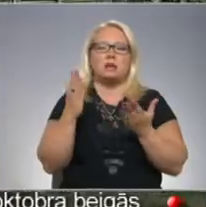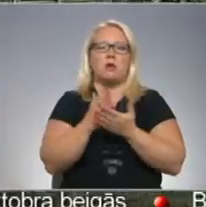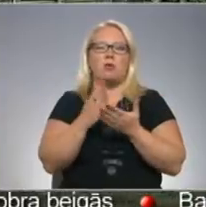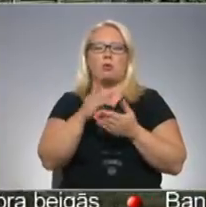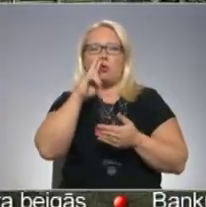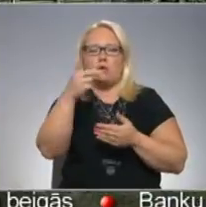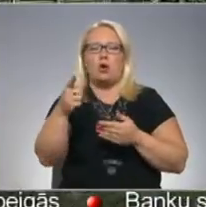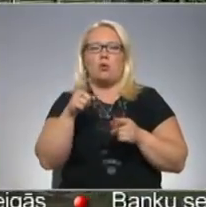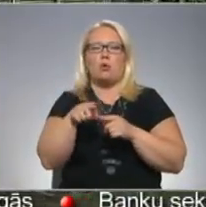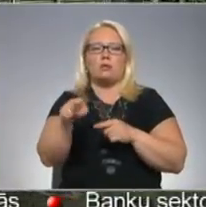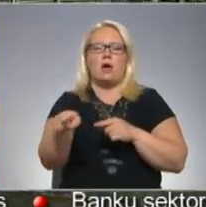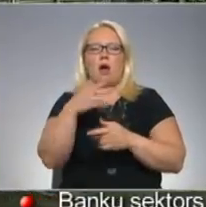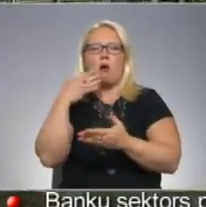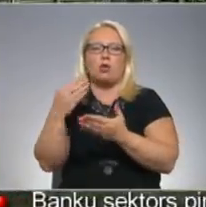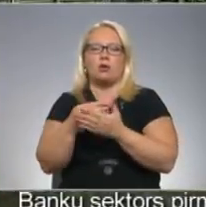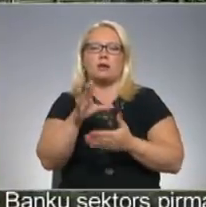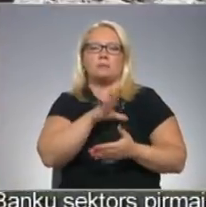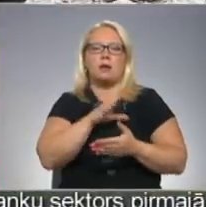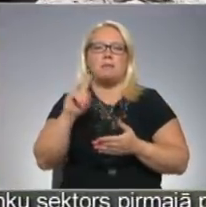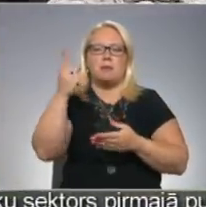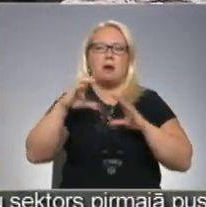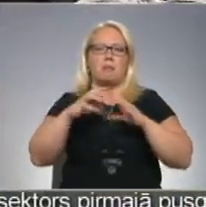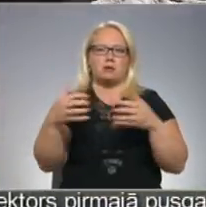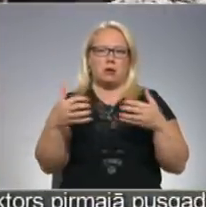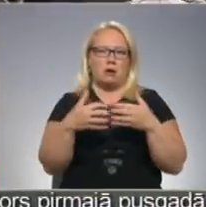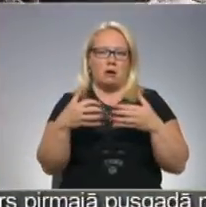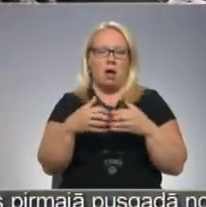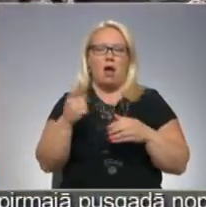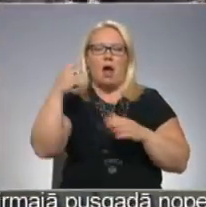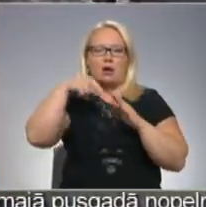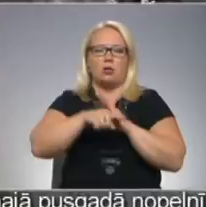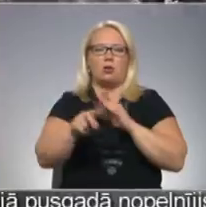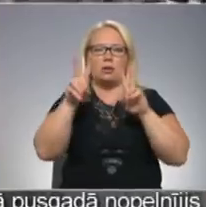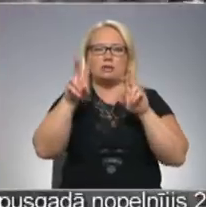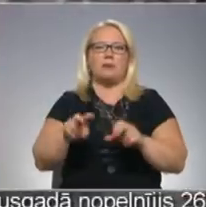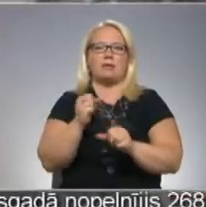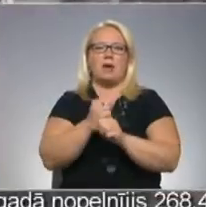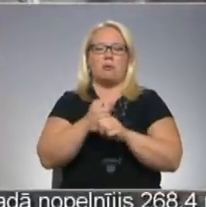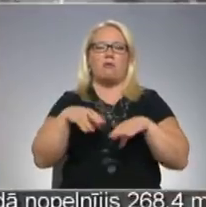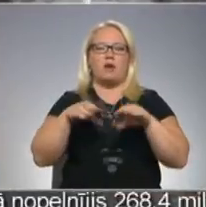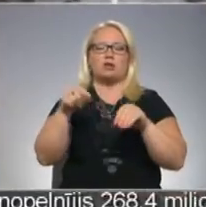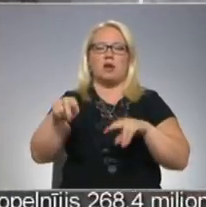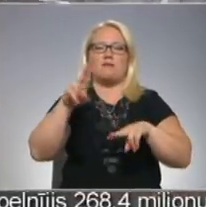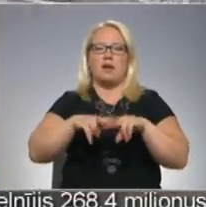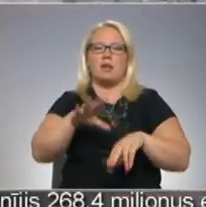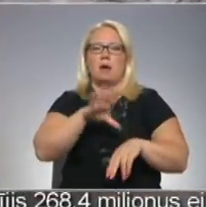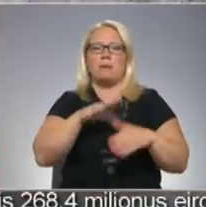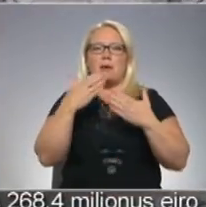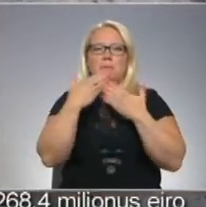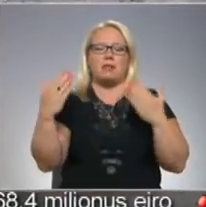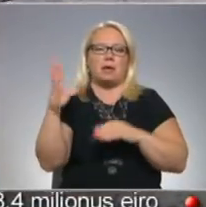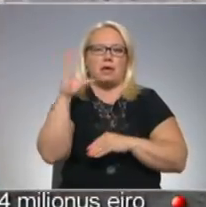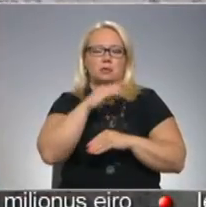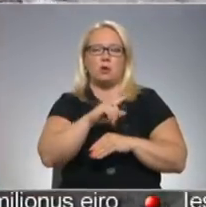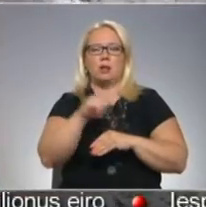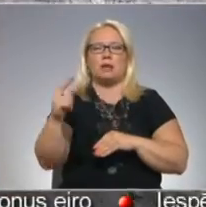no tā autentisku un kāds bija pirmā pasaules kara laikā. Arheoloģisko izpēdes darba veikšanai šajā vietā tā bija pēdējā iespēja,